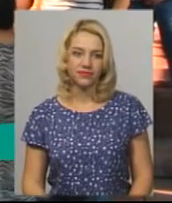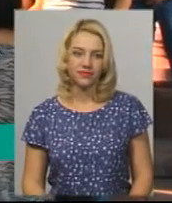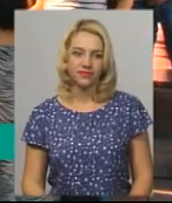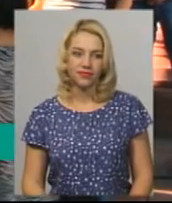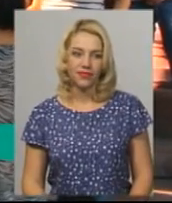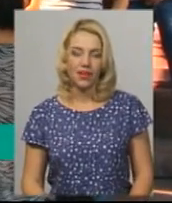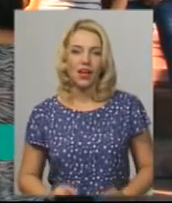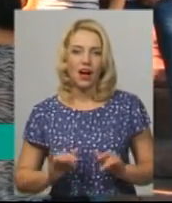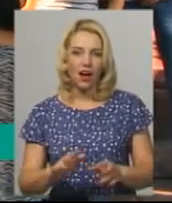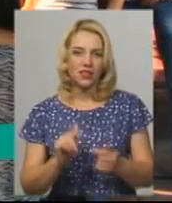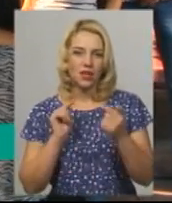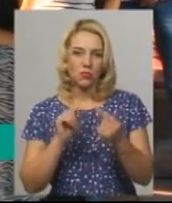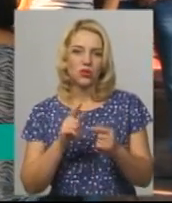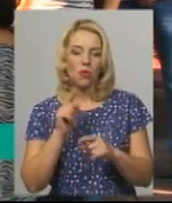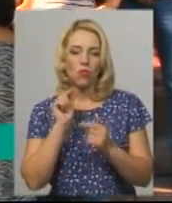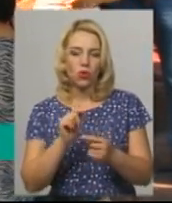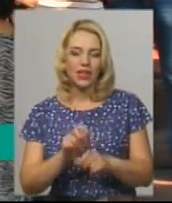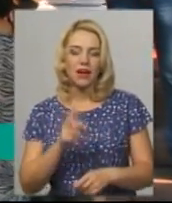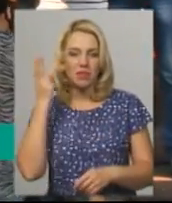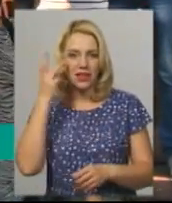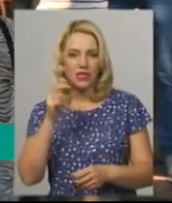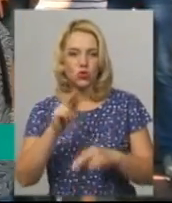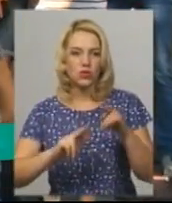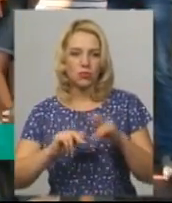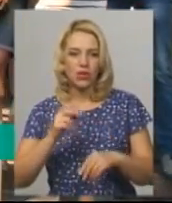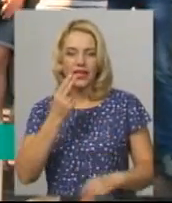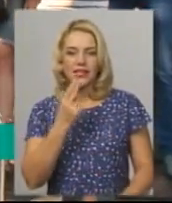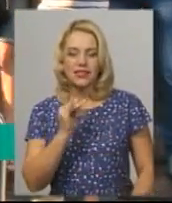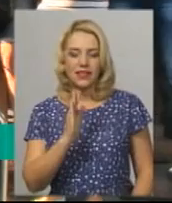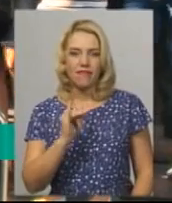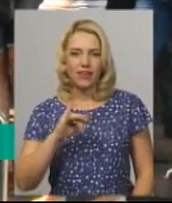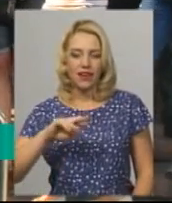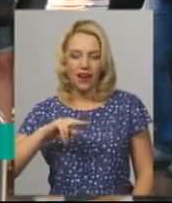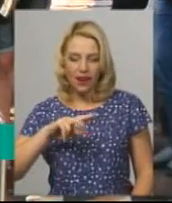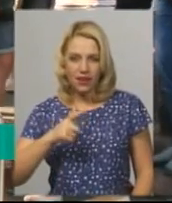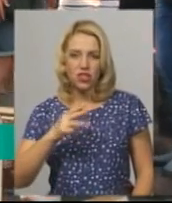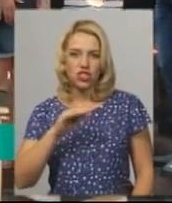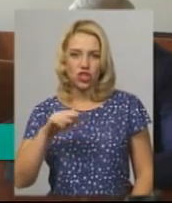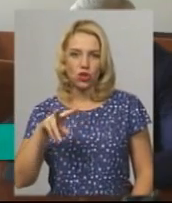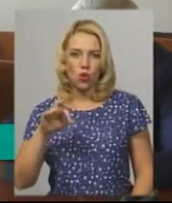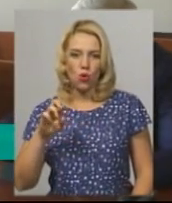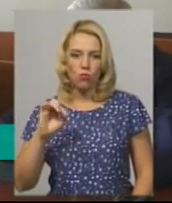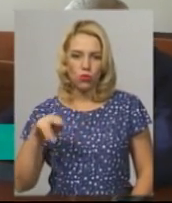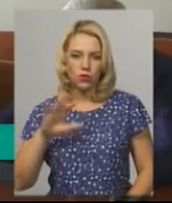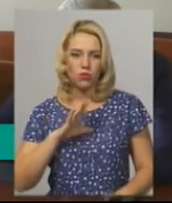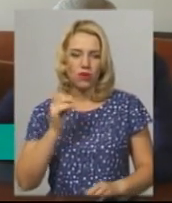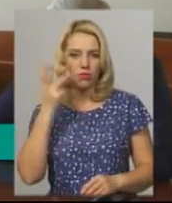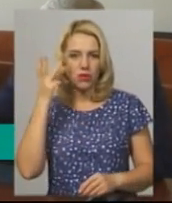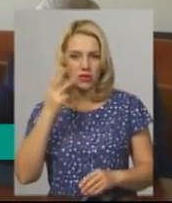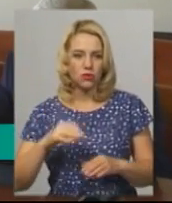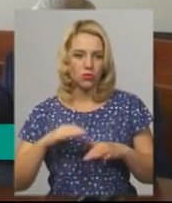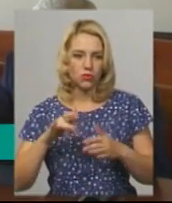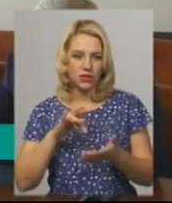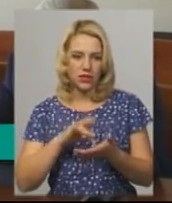Акція протесту проти Хмельницького забудовника «Цивіль Житлобуд» відбулася сьогодні в обласному центрі. На 17 жовтня